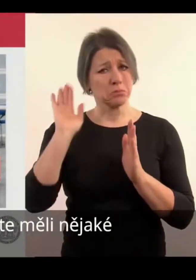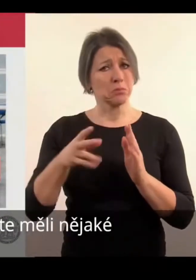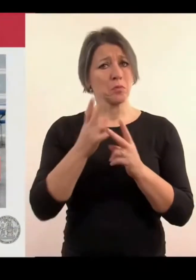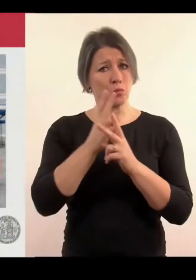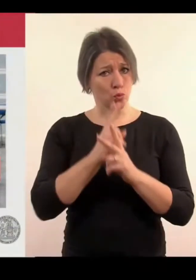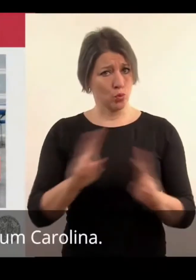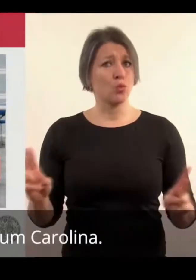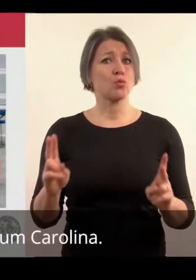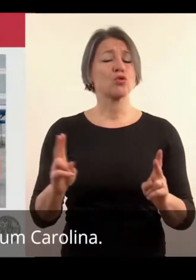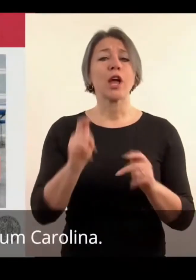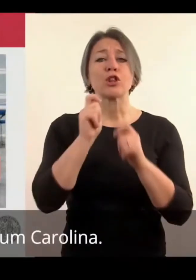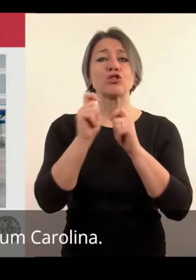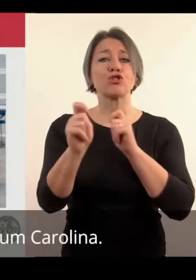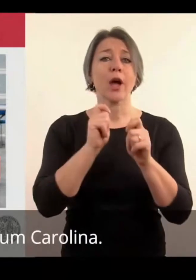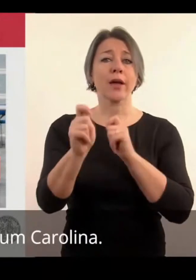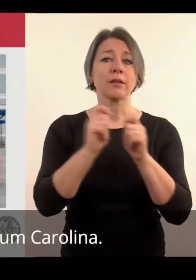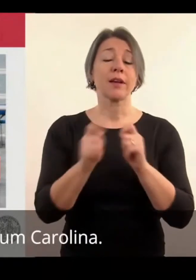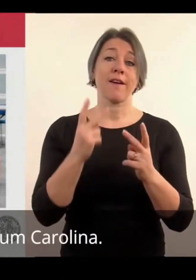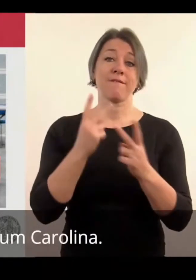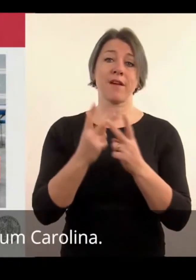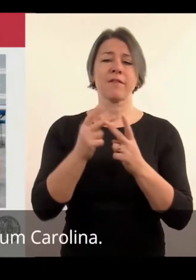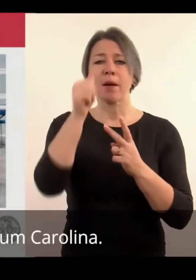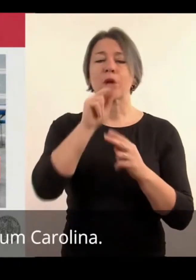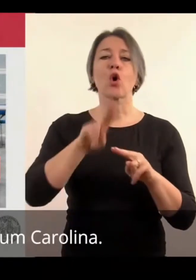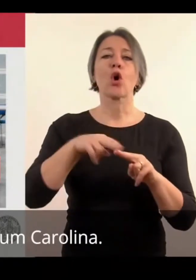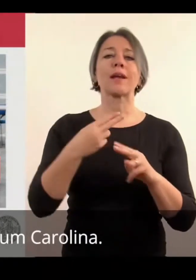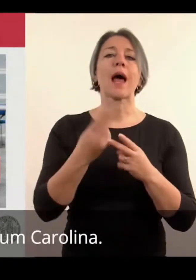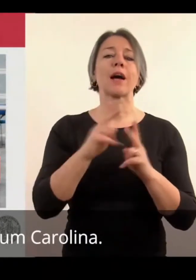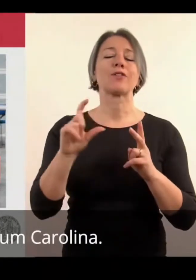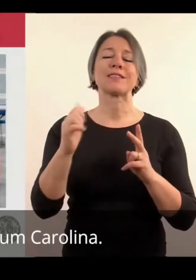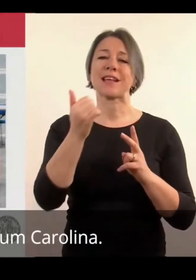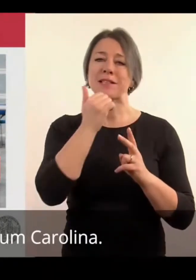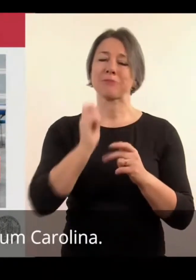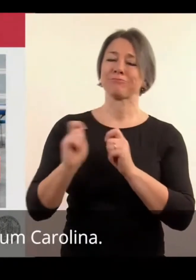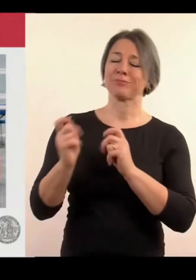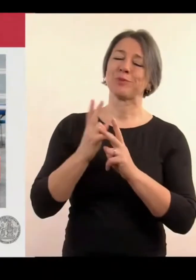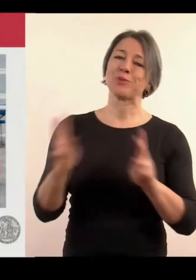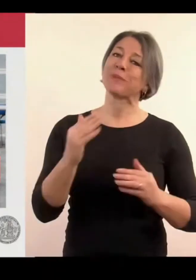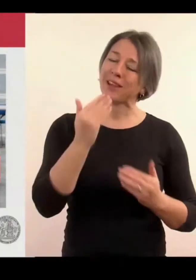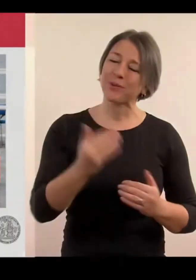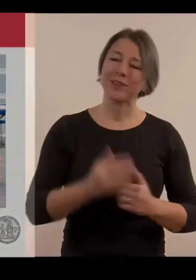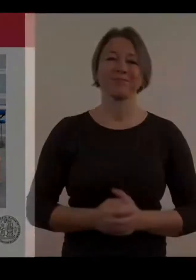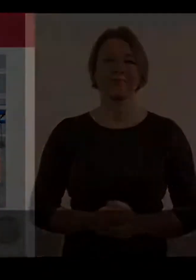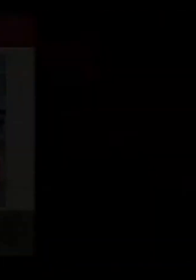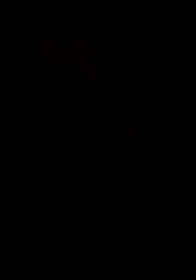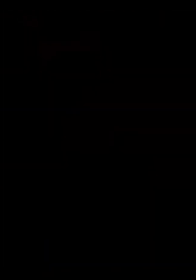určitě se neváhejte obrátit na chat na webu na Karlovsku. To je pozornost. Takže.